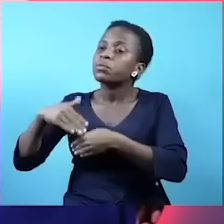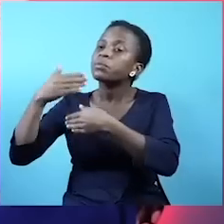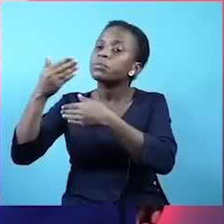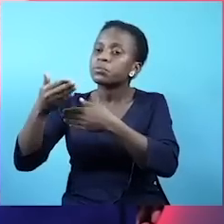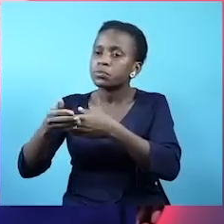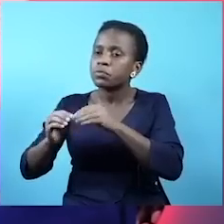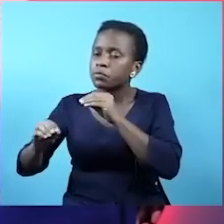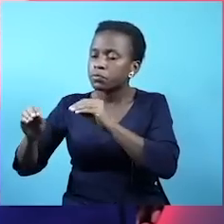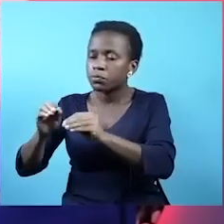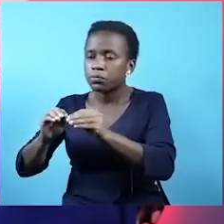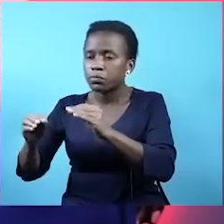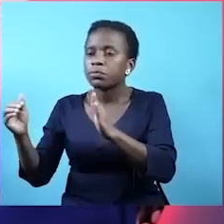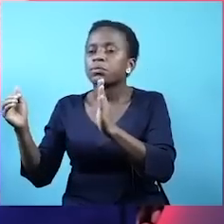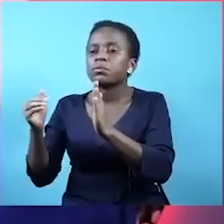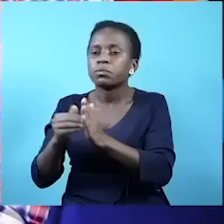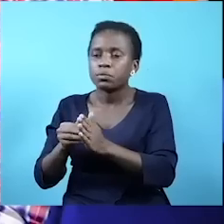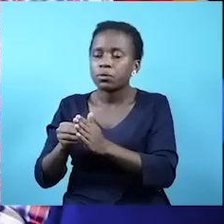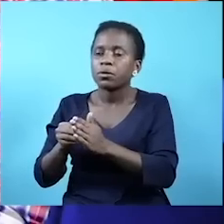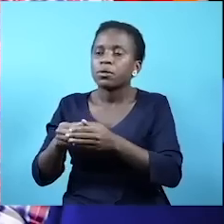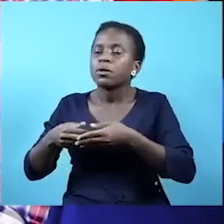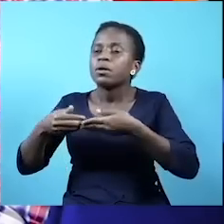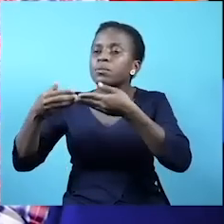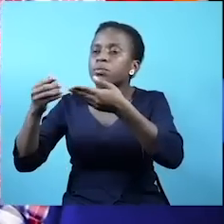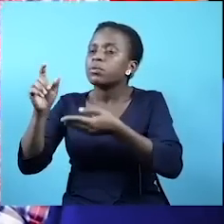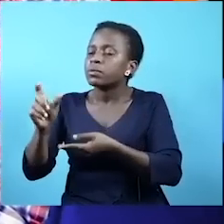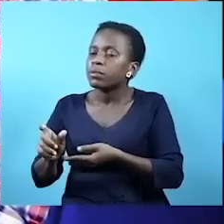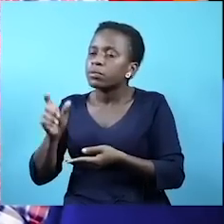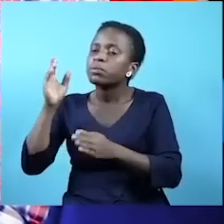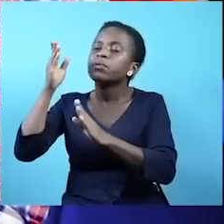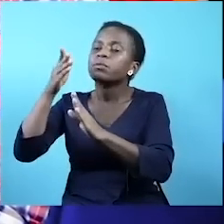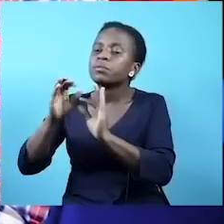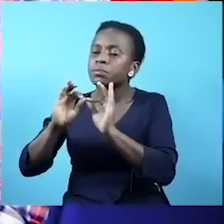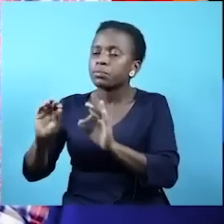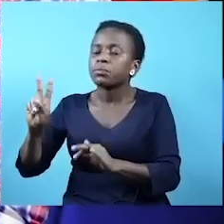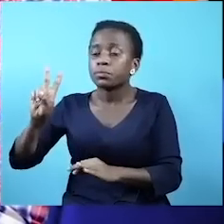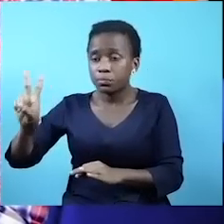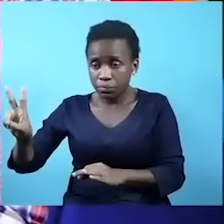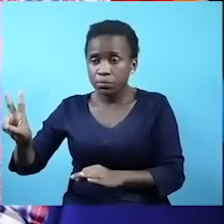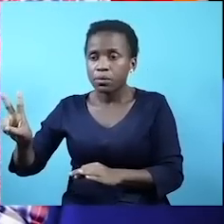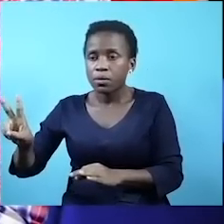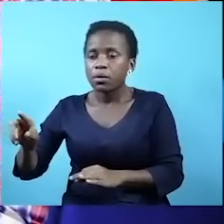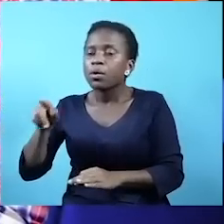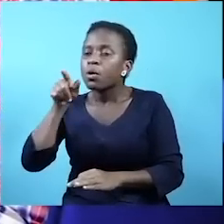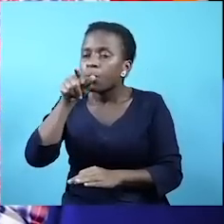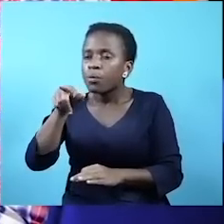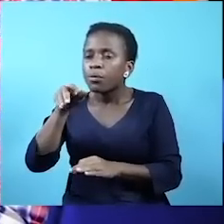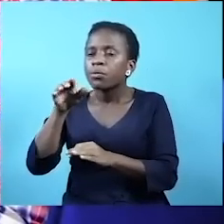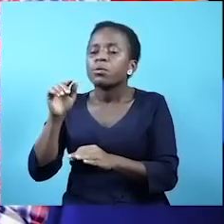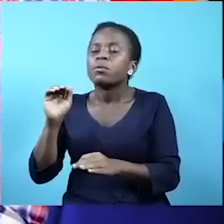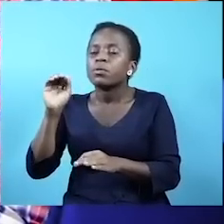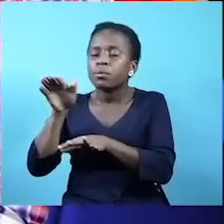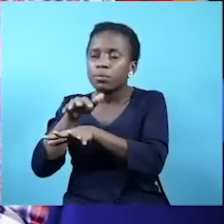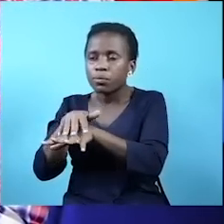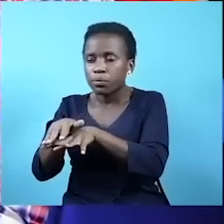kufanya mchakato wa katiba. Imepokelewa na watu kwa nianzuri na dhani atanyingi chadema. Ukiambiwa uweleze mchakato huu